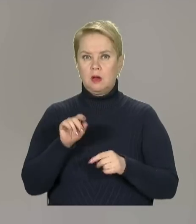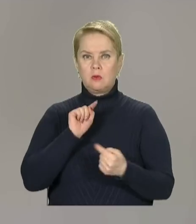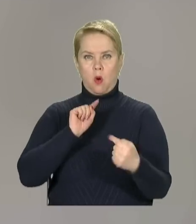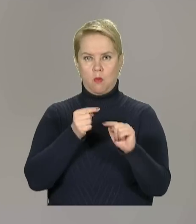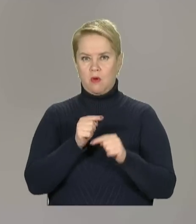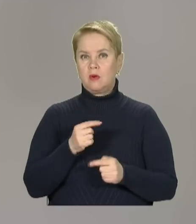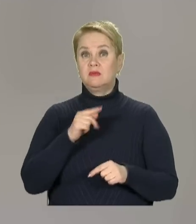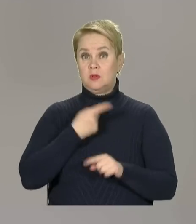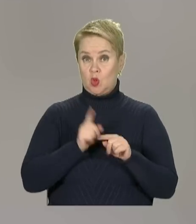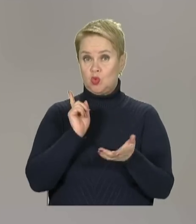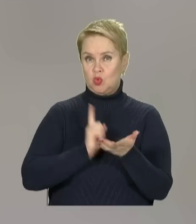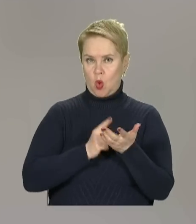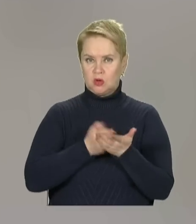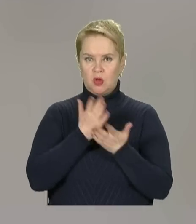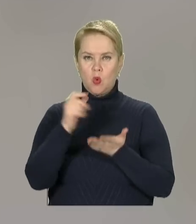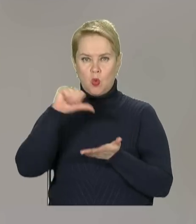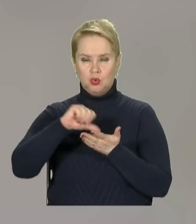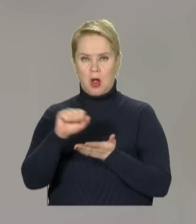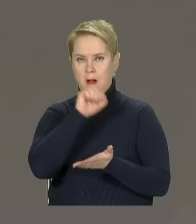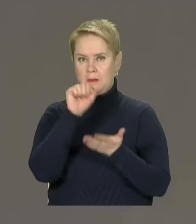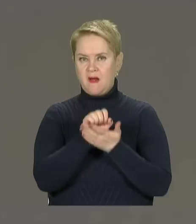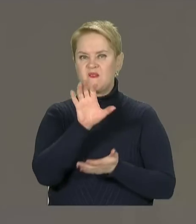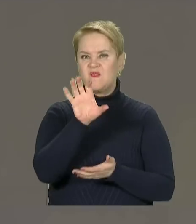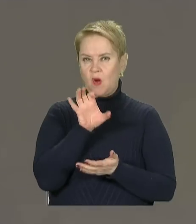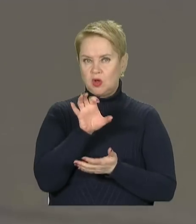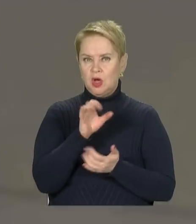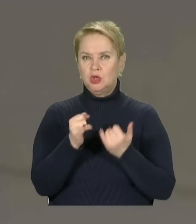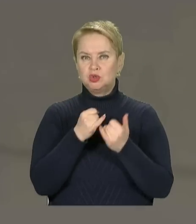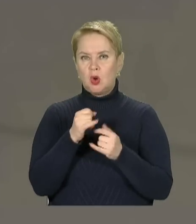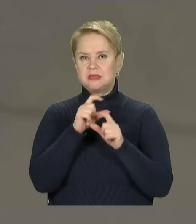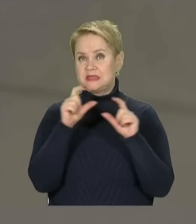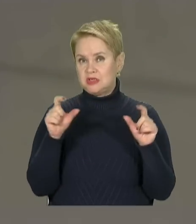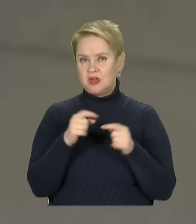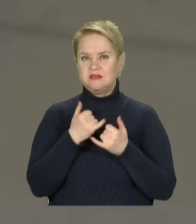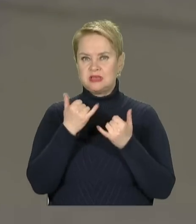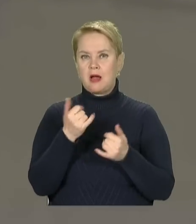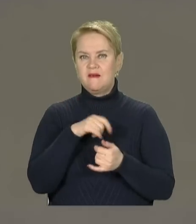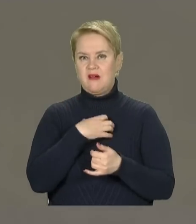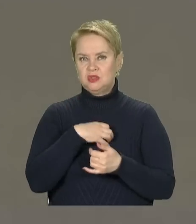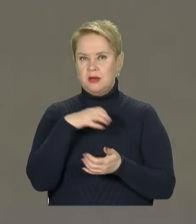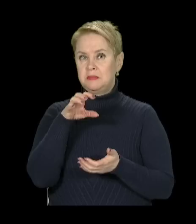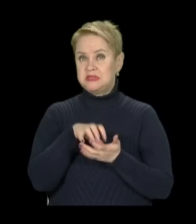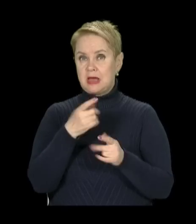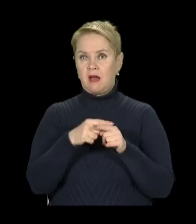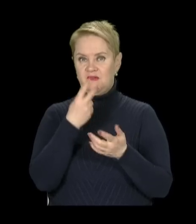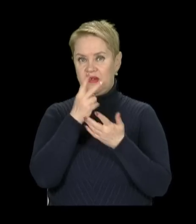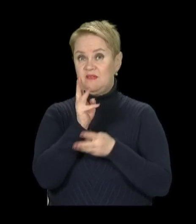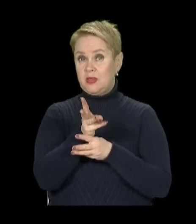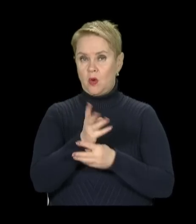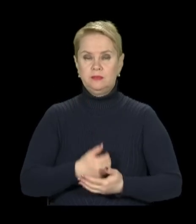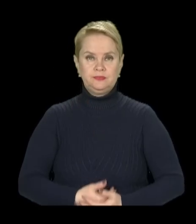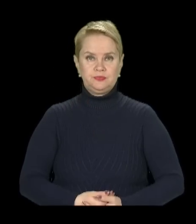опору. В якості доказів його учасники публікують фотографії з жовтими стрічками в знакових місцях та викладають відео.